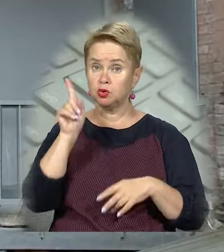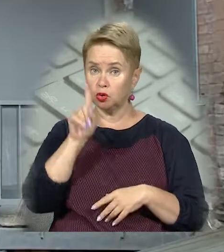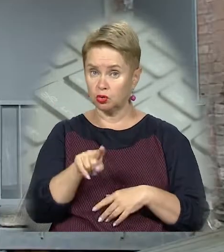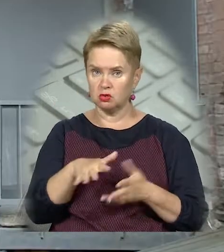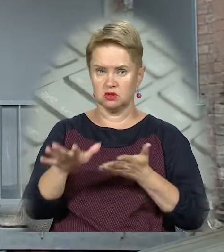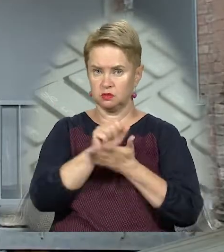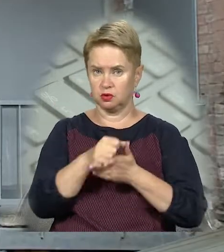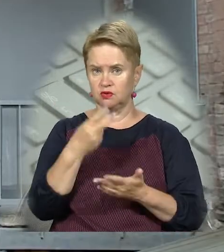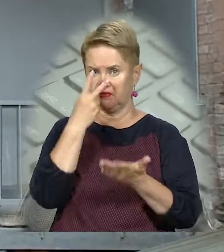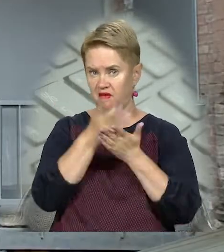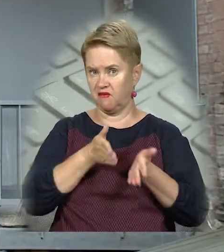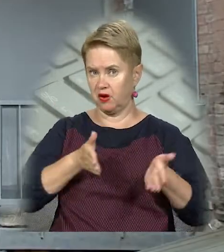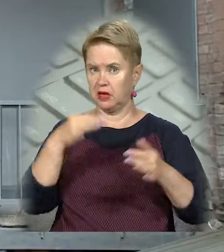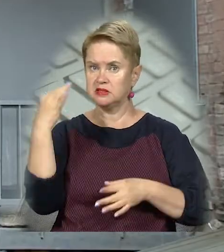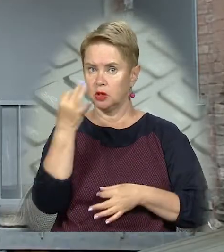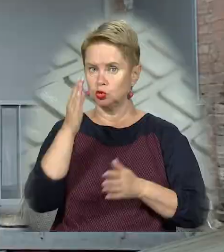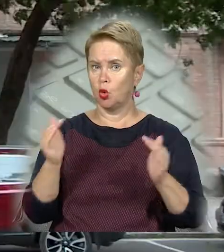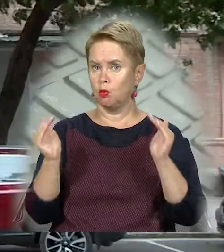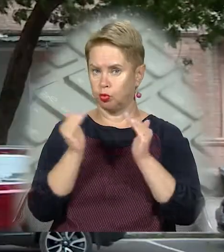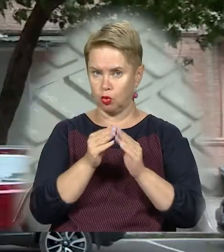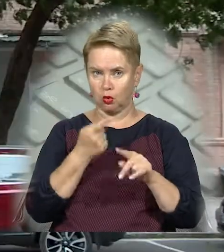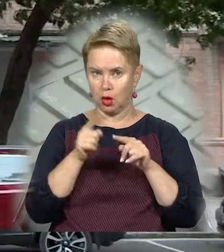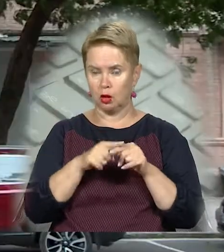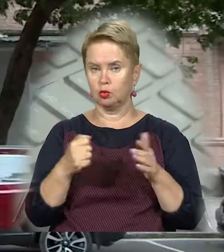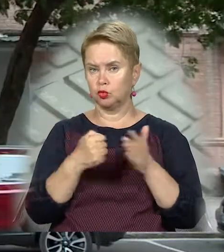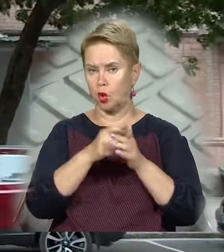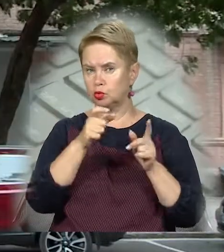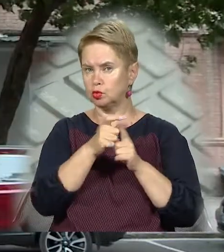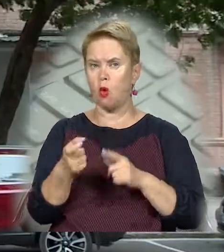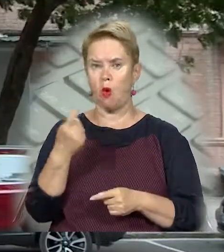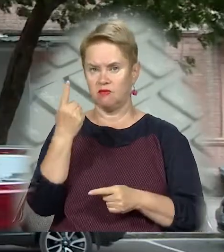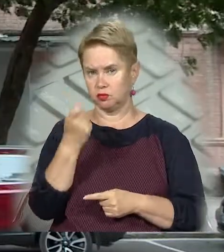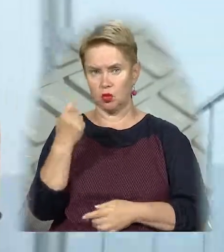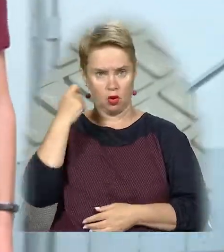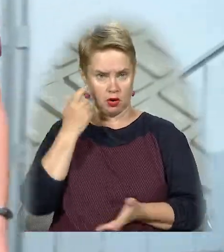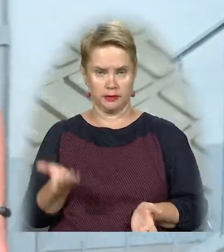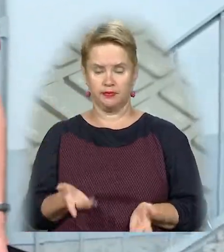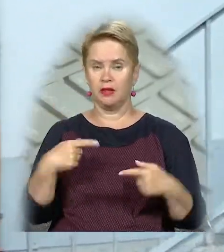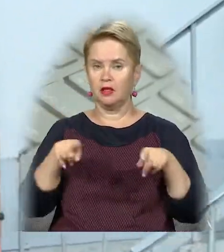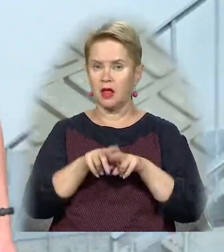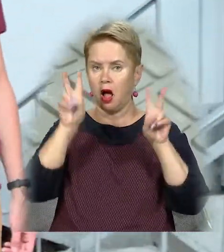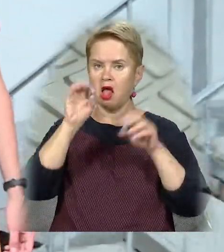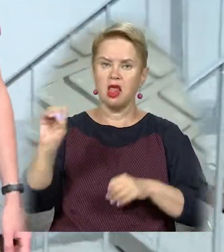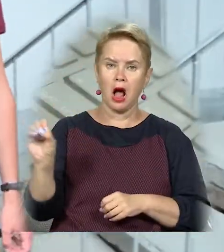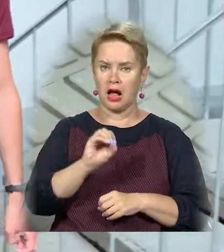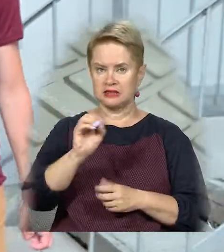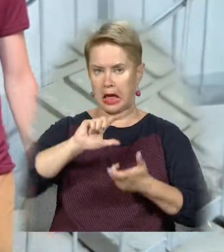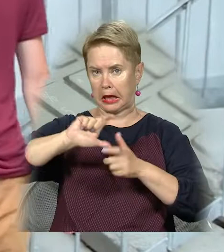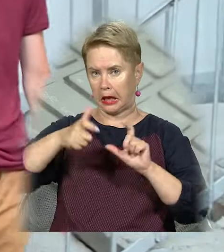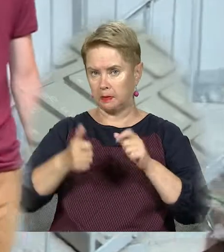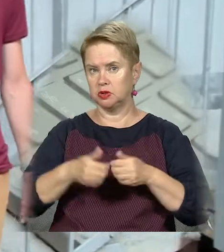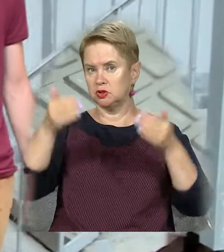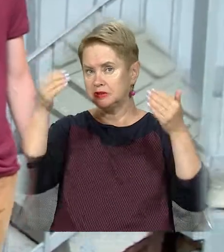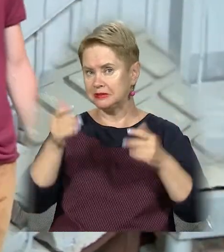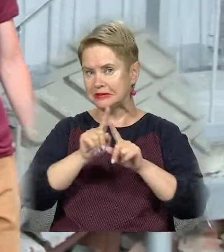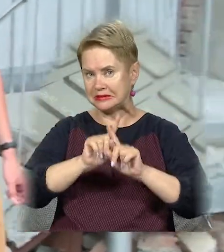того, спаплюжили зовнішній вигляд історичної будівлі, який, до слова, понад сотня років. Це так званий катеринославський кирпічний